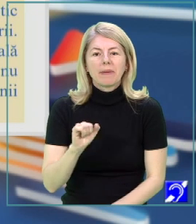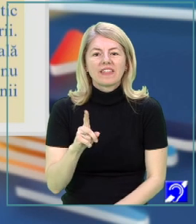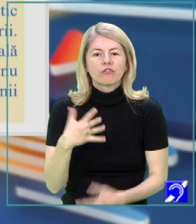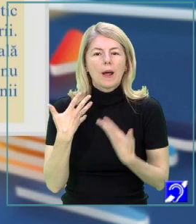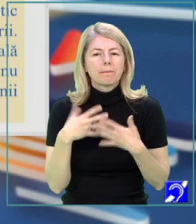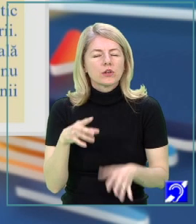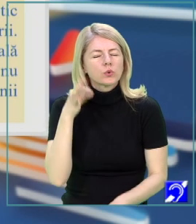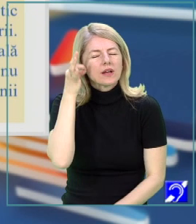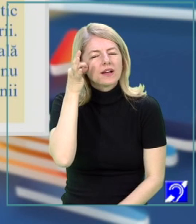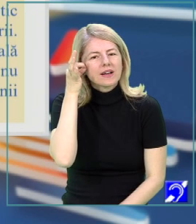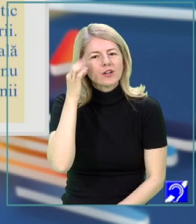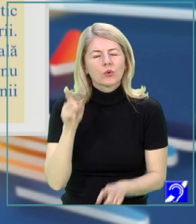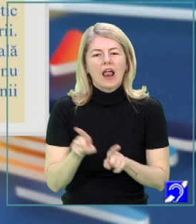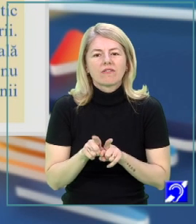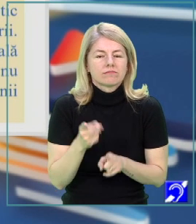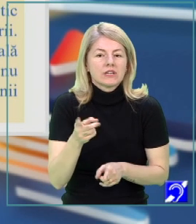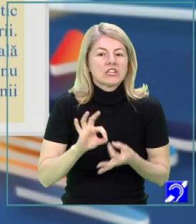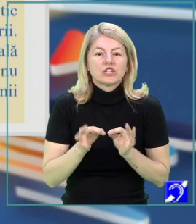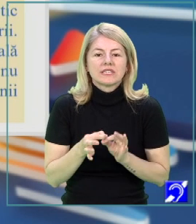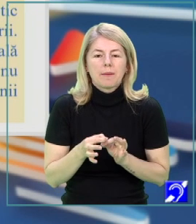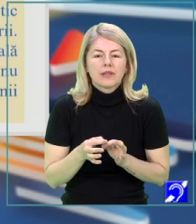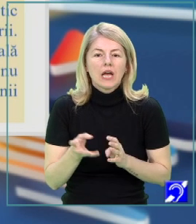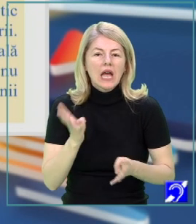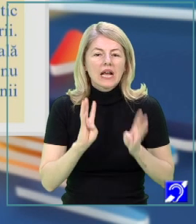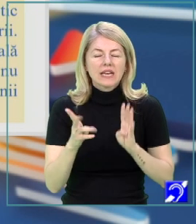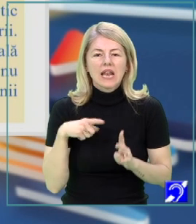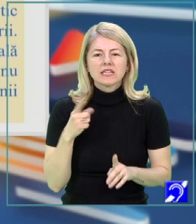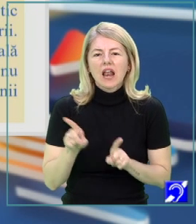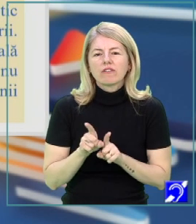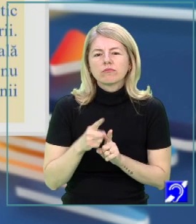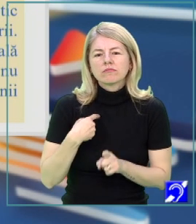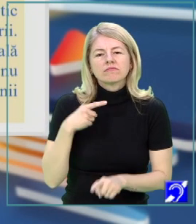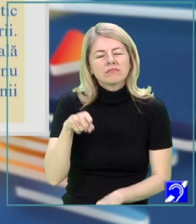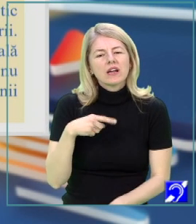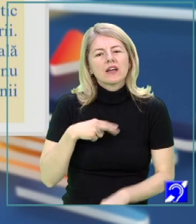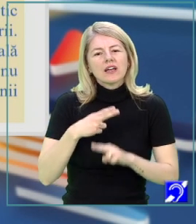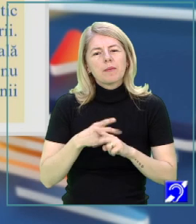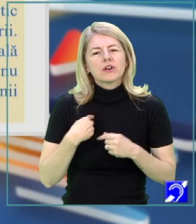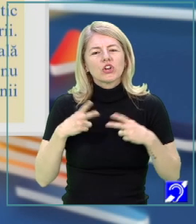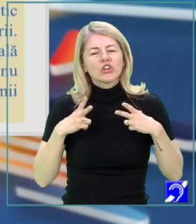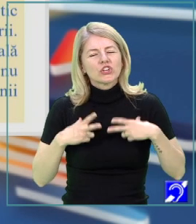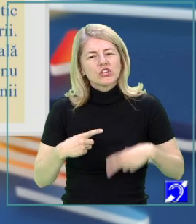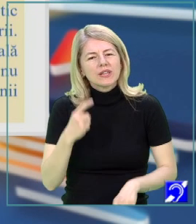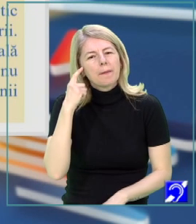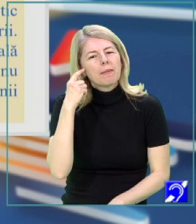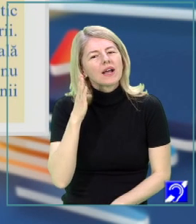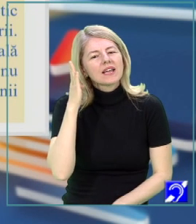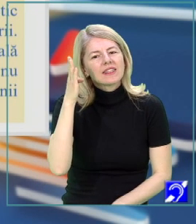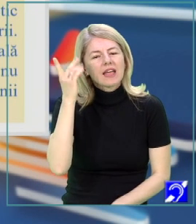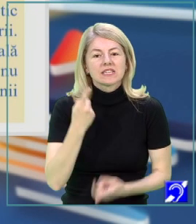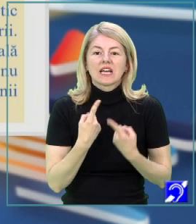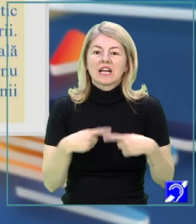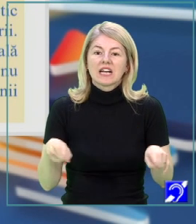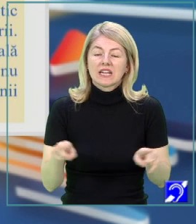pierdută în gânduri cazi, care înfățișează grădina ca pe un loc prielnic stării de meditație, cum spuneam mai devreme. Cântecul,